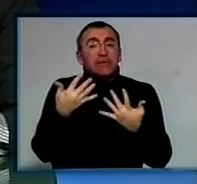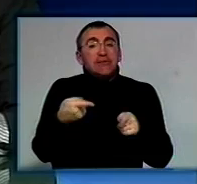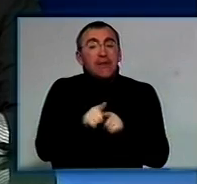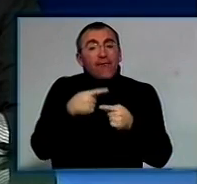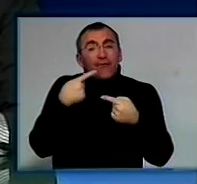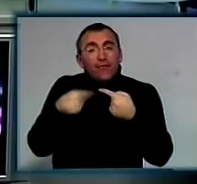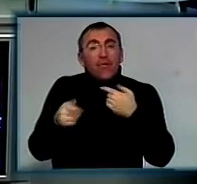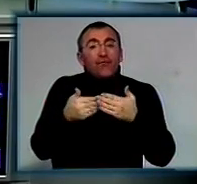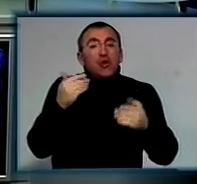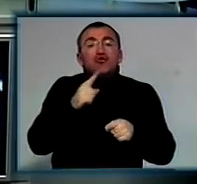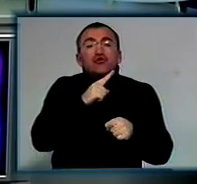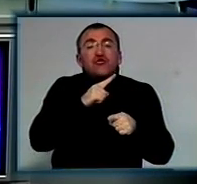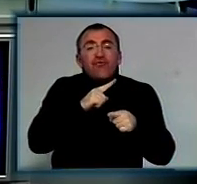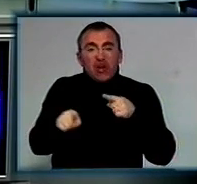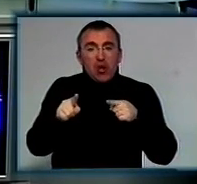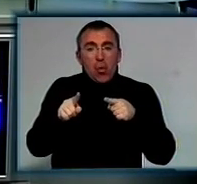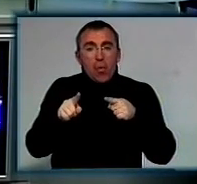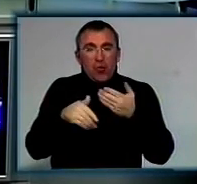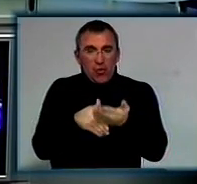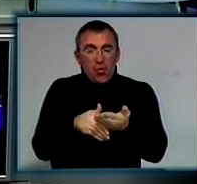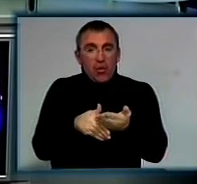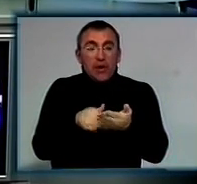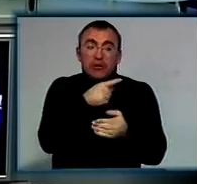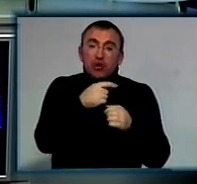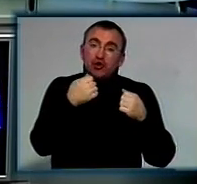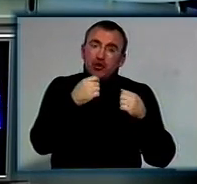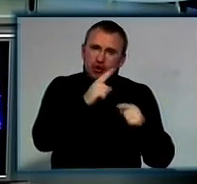відрізняється від швидкої? Наскільки це швидше за швидку?